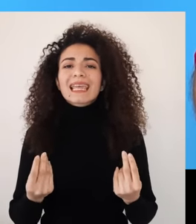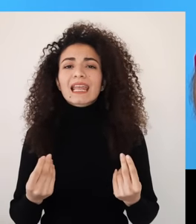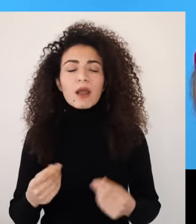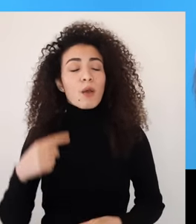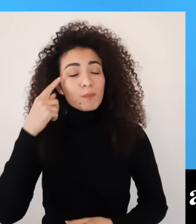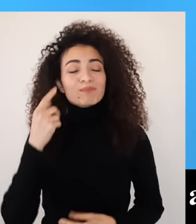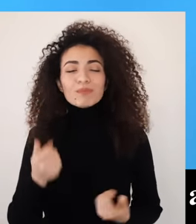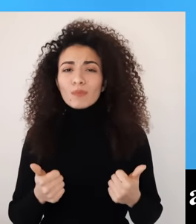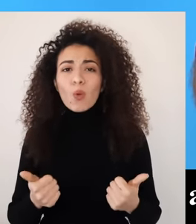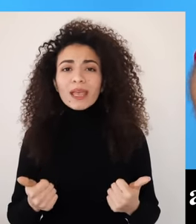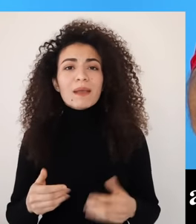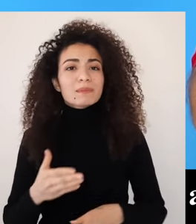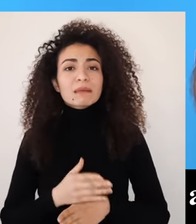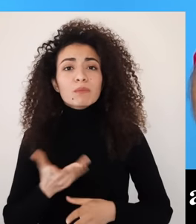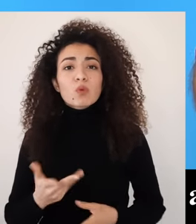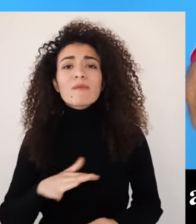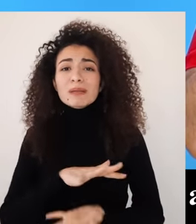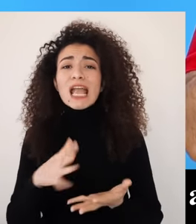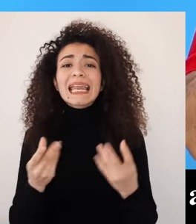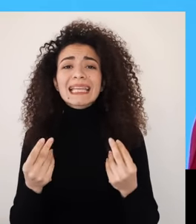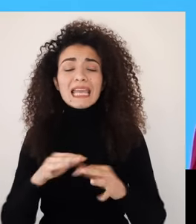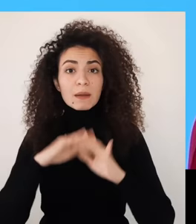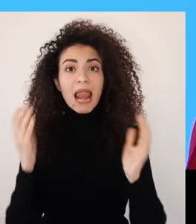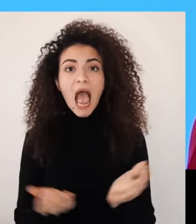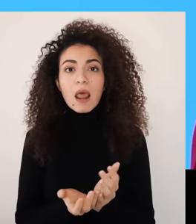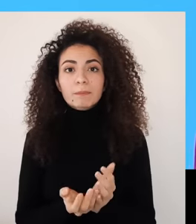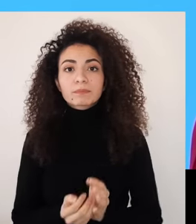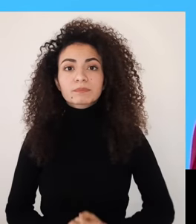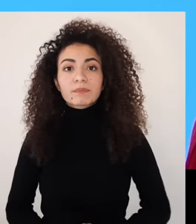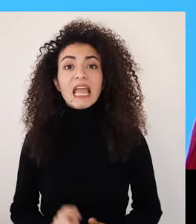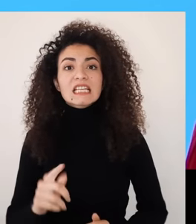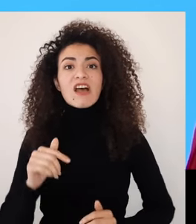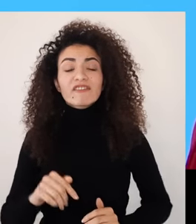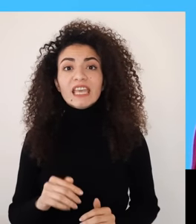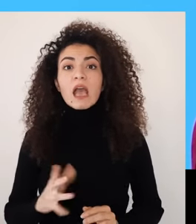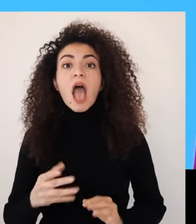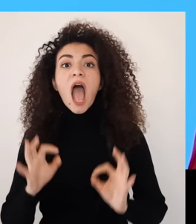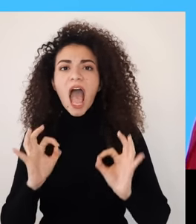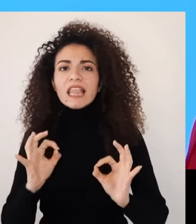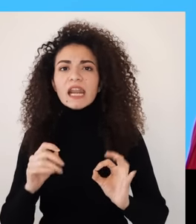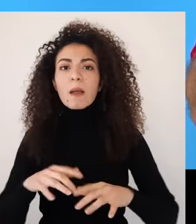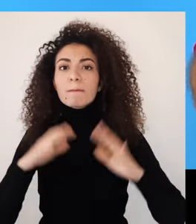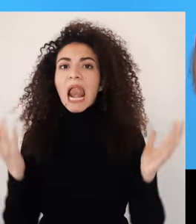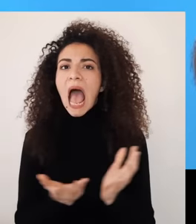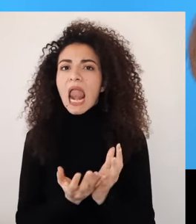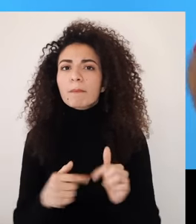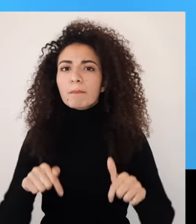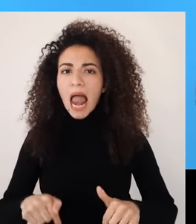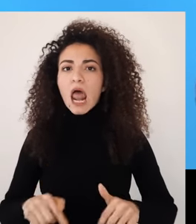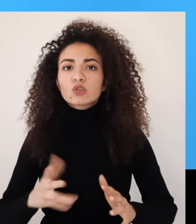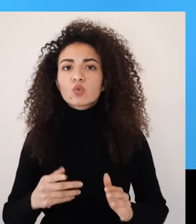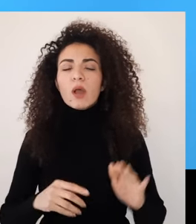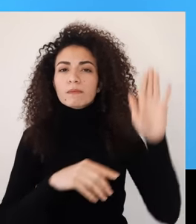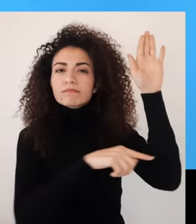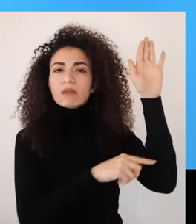مفهوم نتيجة كل المشكلات يلي عم يعيشوا العالم إذا قررنا نقيس درجة خطورة المشاكل يلي عم نعيشها ونفترض أنه فيه